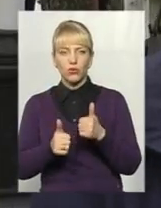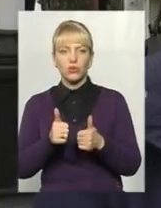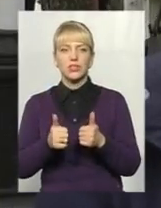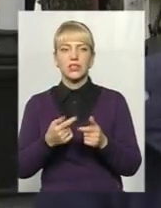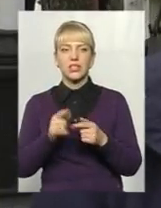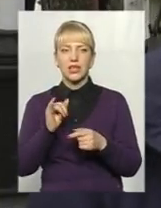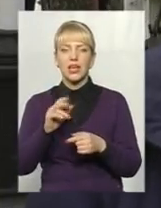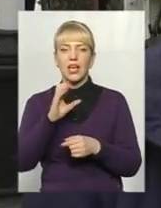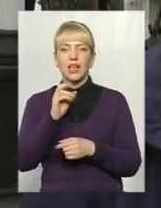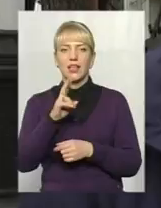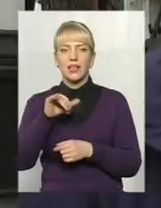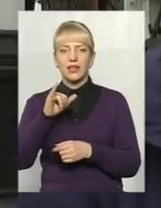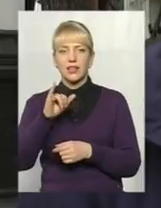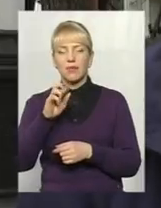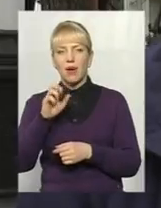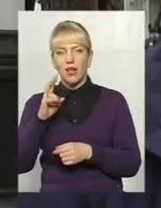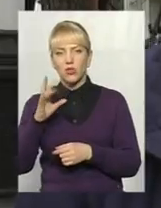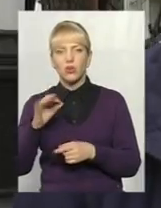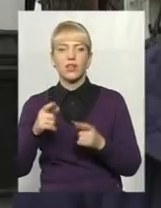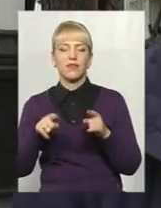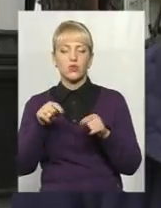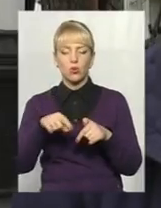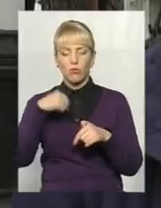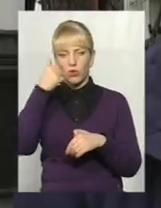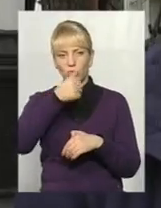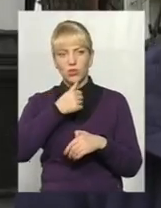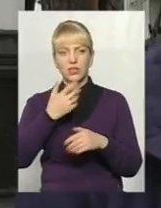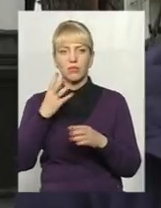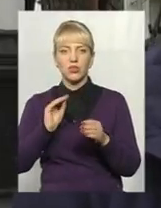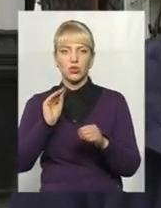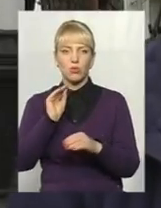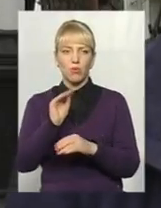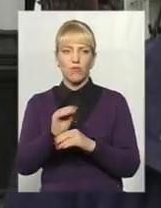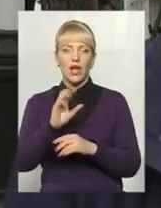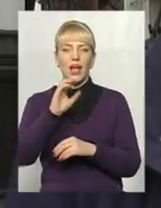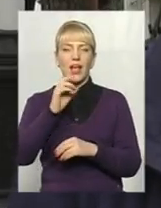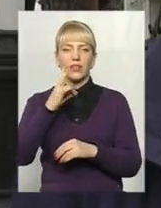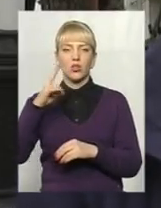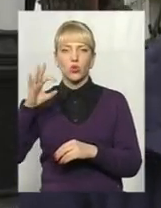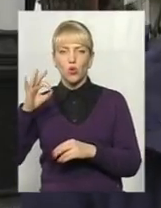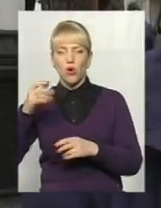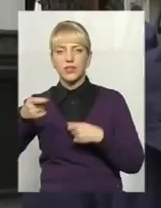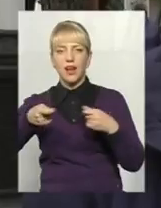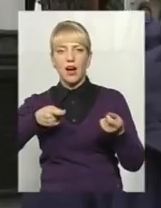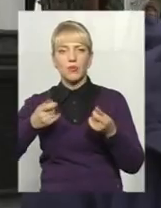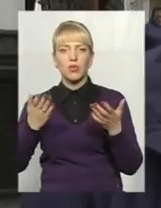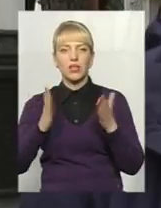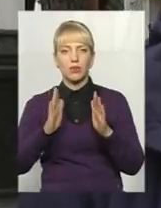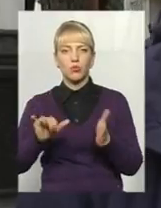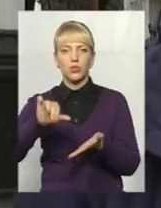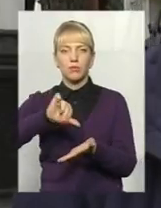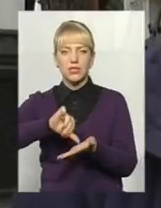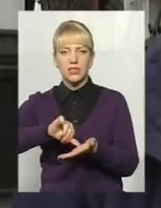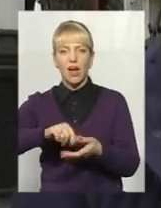конкурси Кібано. А в цьому році ми ще доповнюємо такою великою етноярмаркою, на якій буде представлено